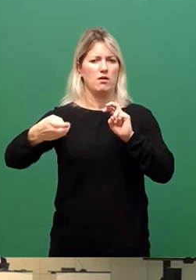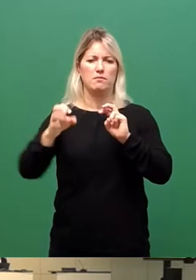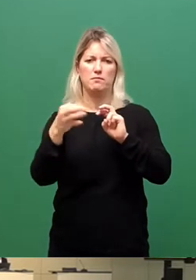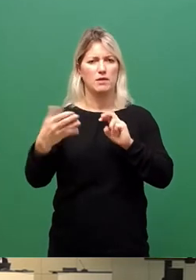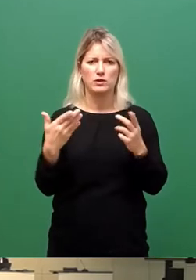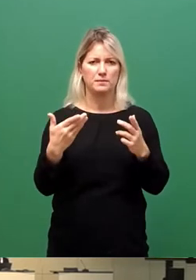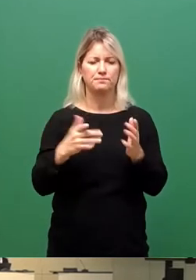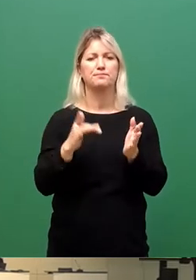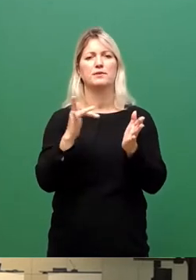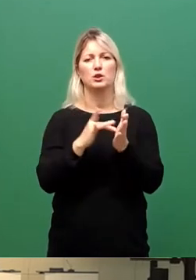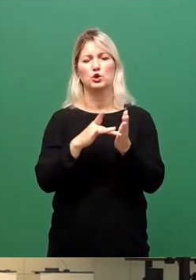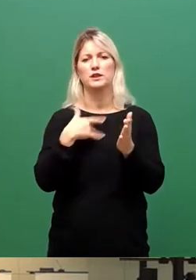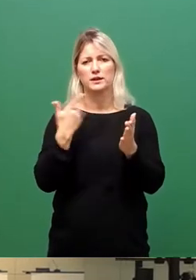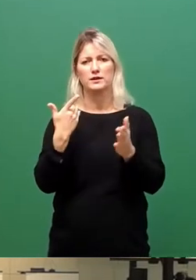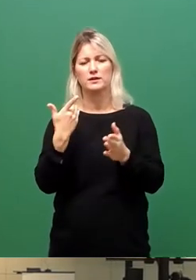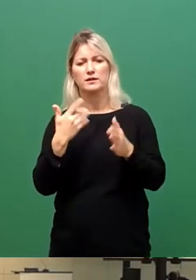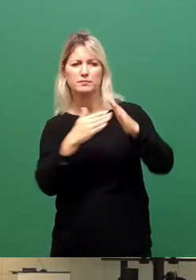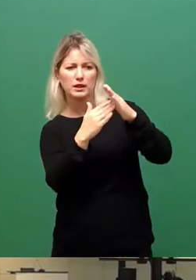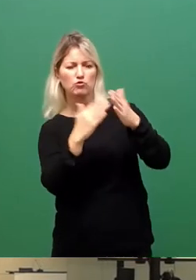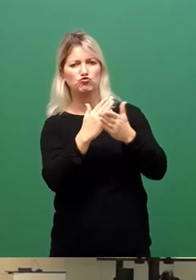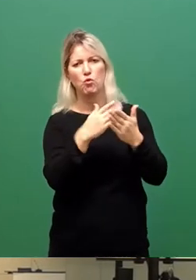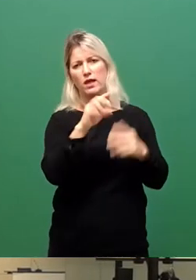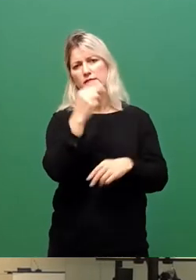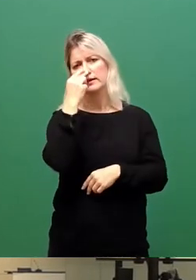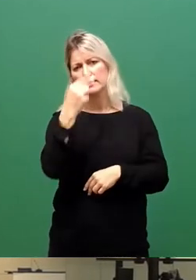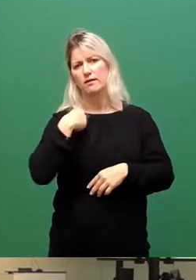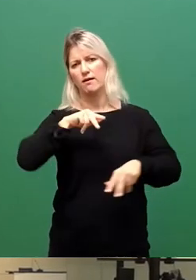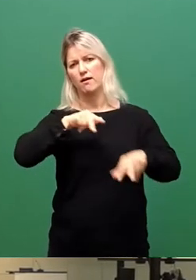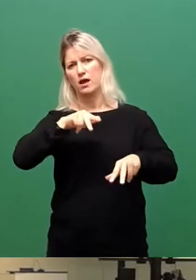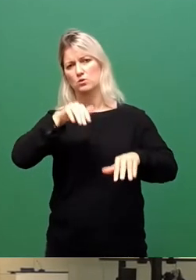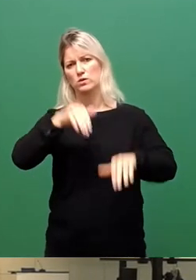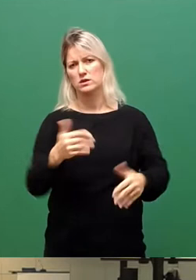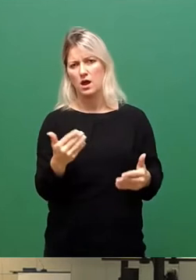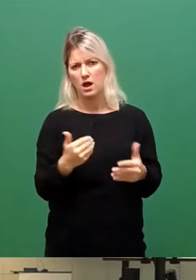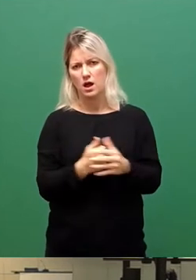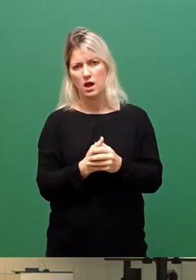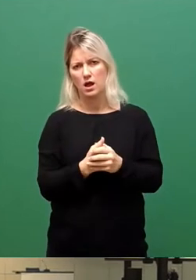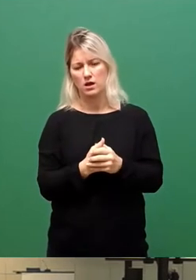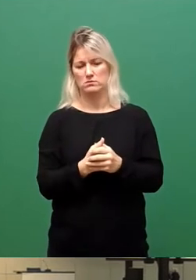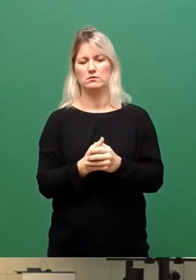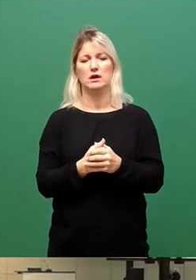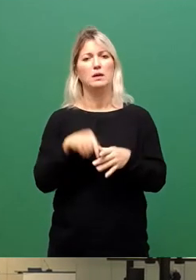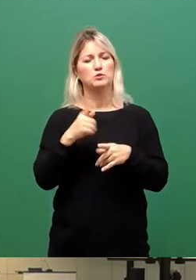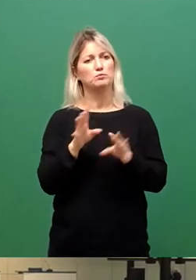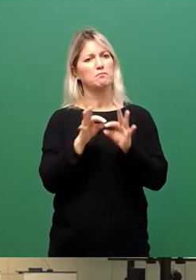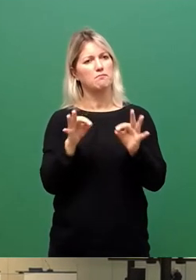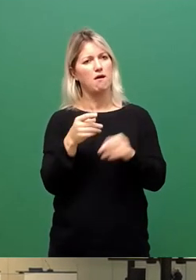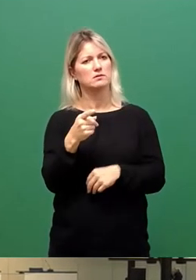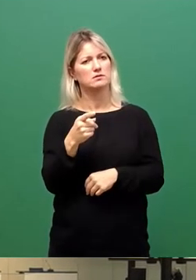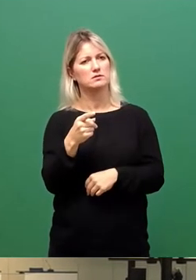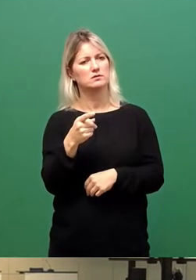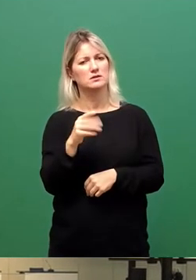Einwurfs gesehen haben, dass ich bereits darauf reagiert habe. Ich finde das auch in einem gewissen Maße sehr ärgerlich, dass das regelmäßig auch